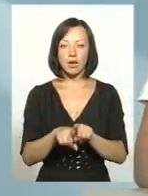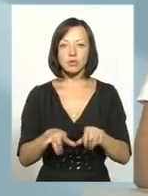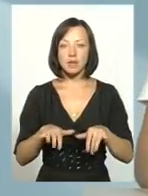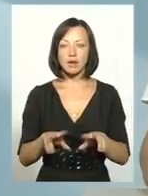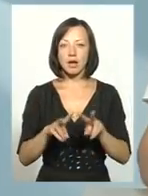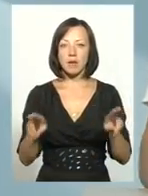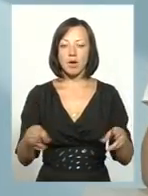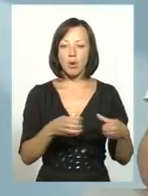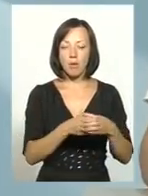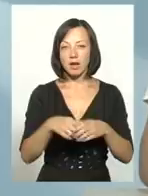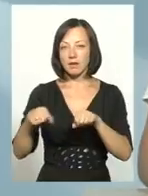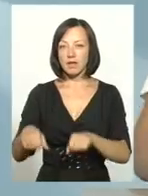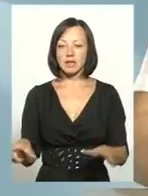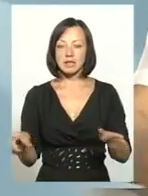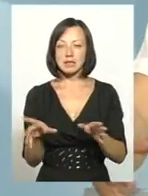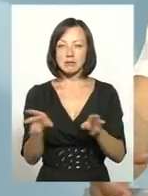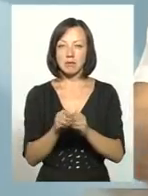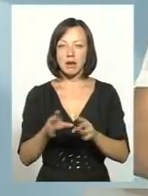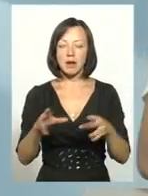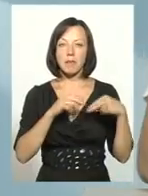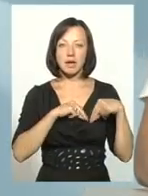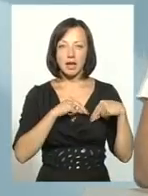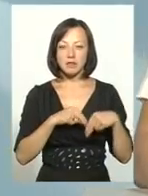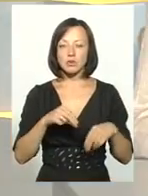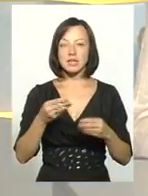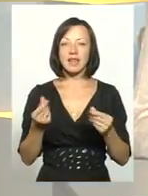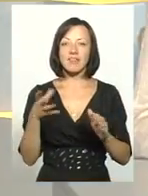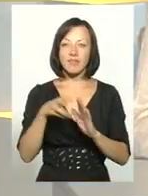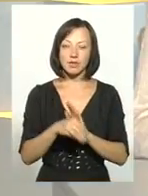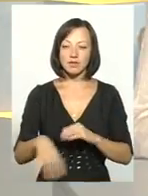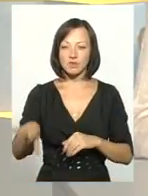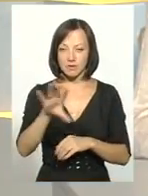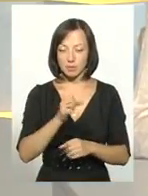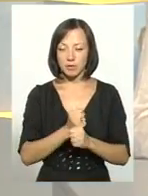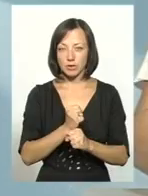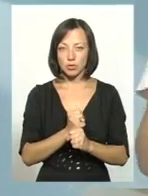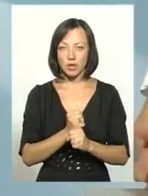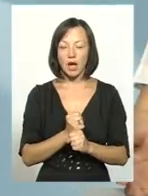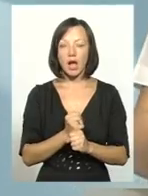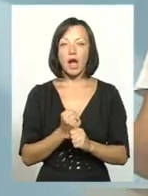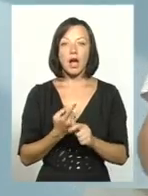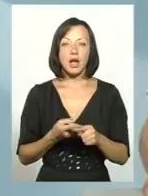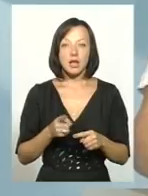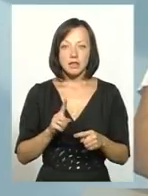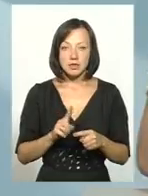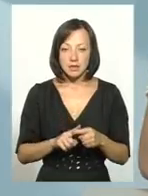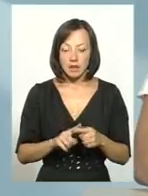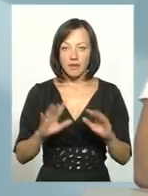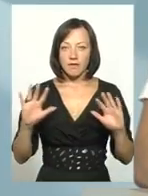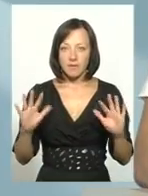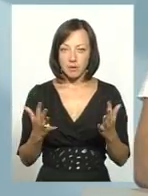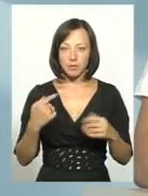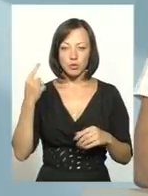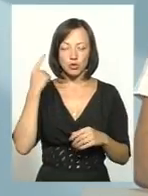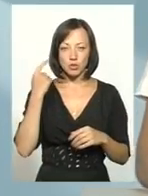на кшталт громада-влада, спільне партнерство з інвестором, вони практично кругом діють. даний безпосередній випадок, який